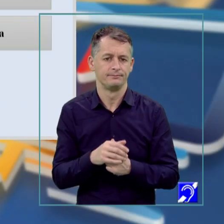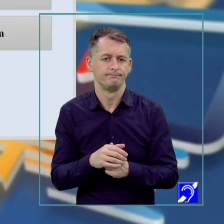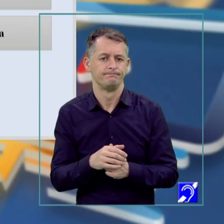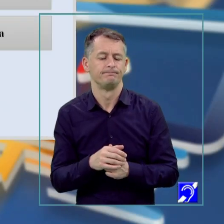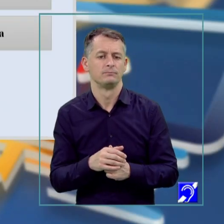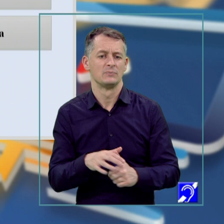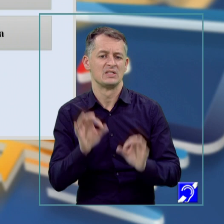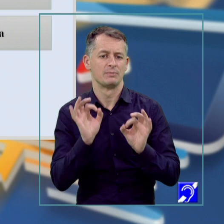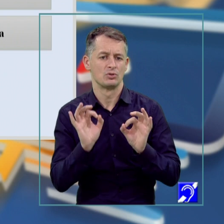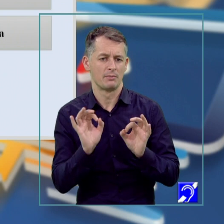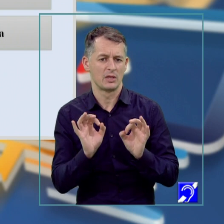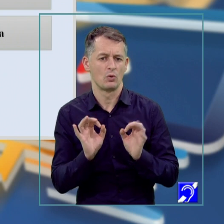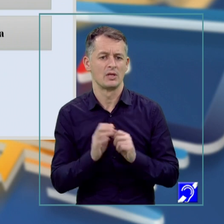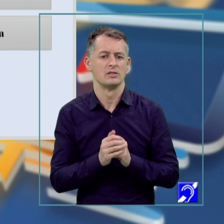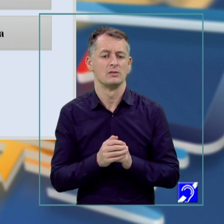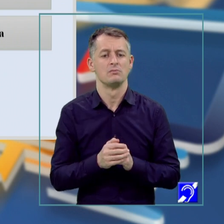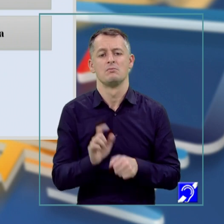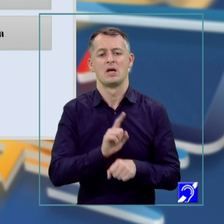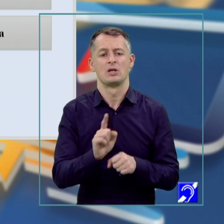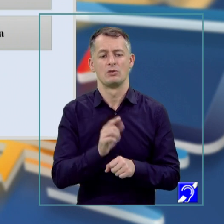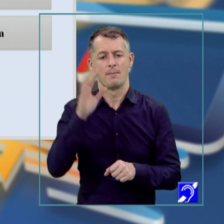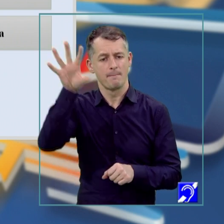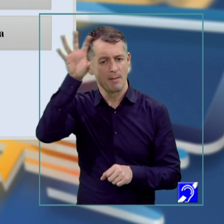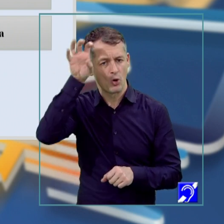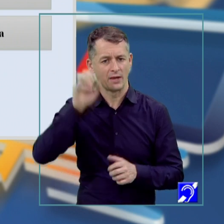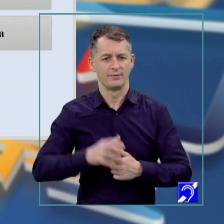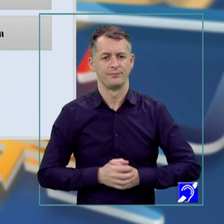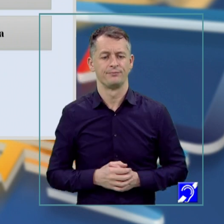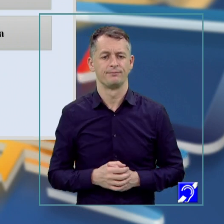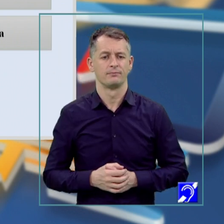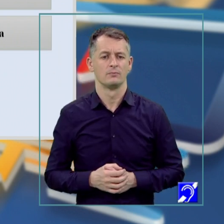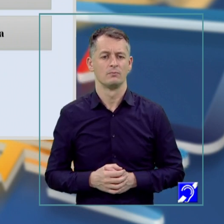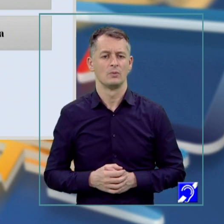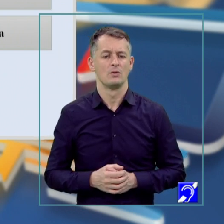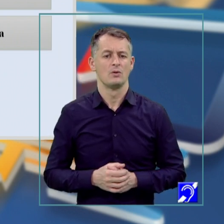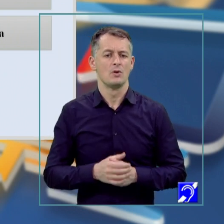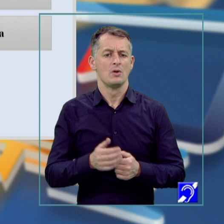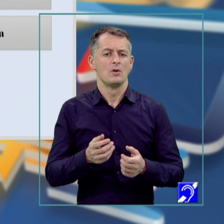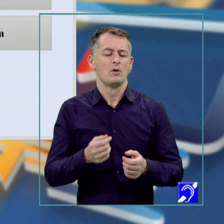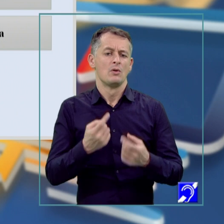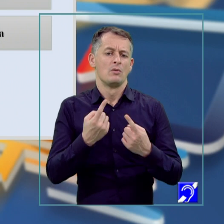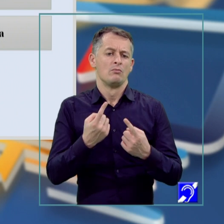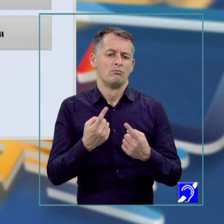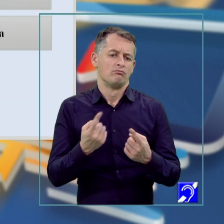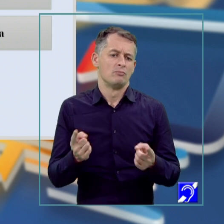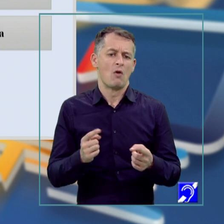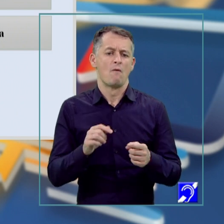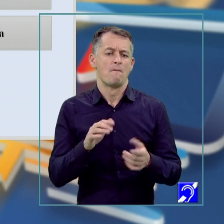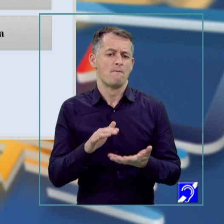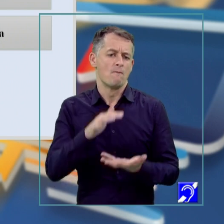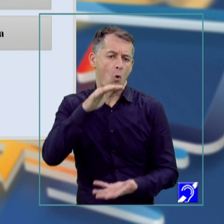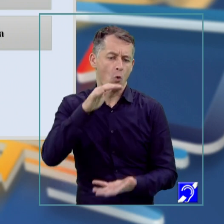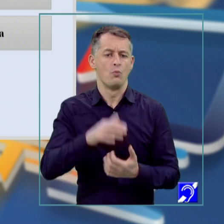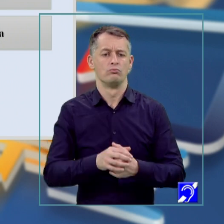materialului de memorat, și aici găsim cei mai mulți dintre factori, și anume, volumul materialului, natura acestuia, organizare,